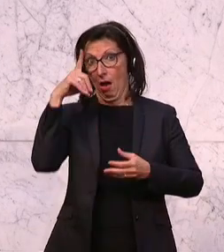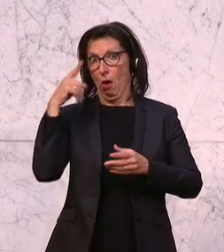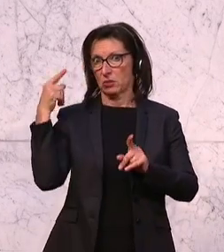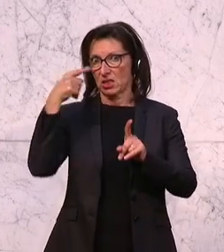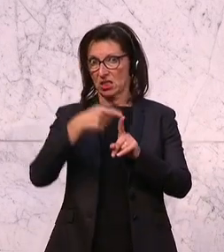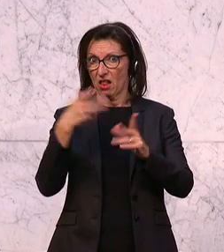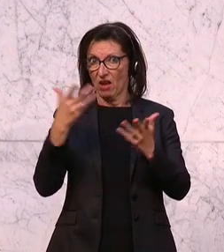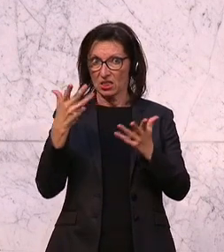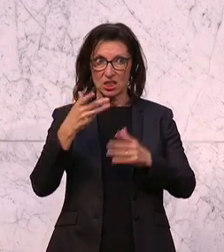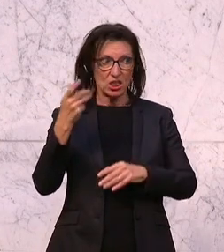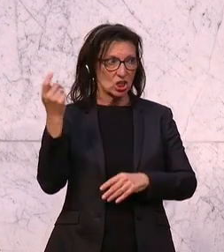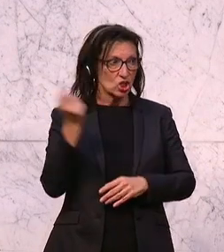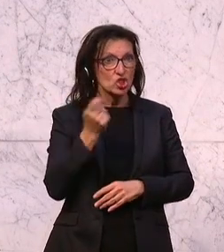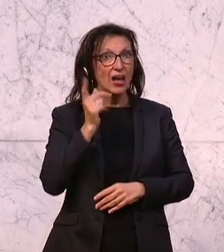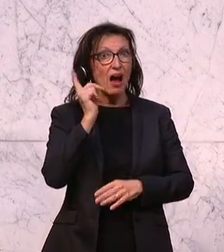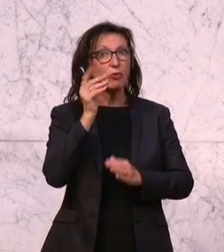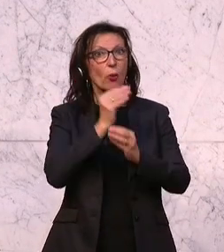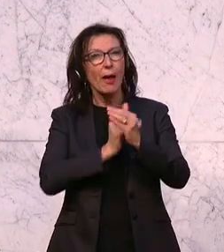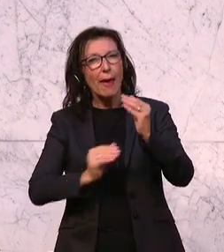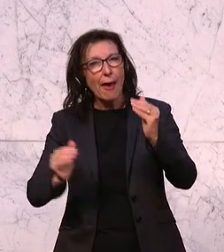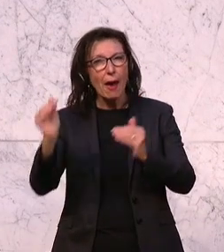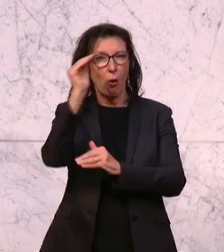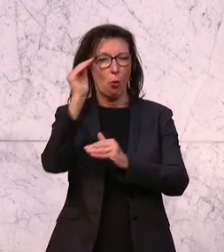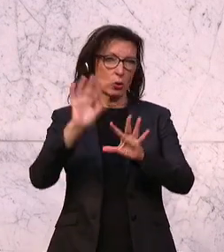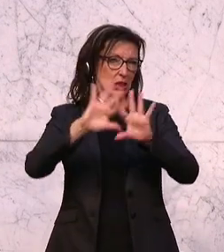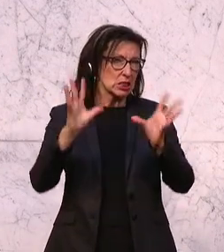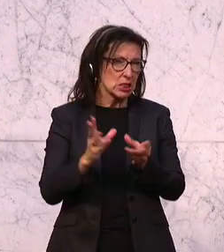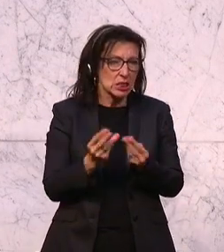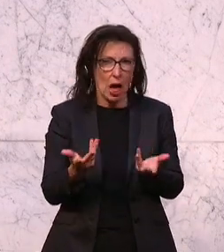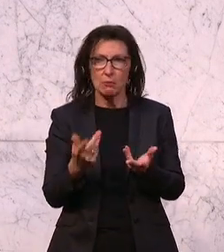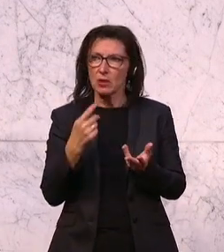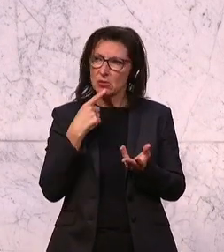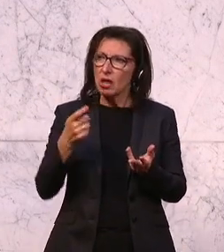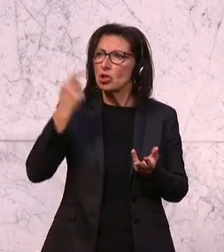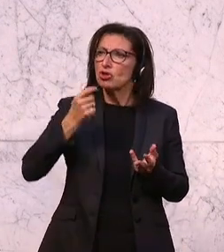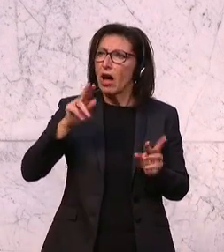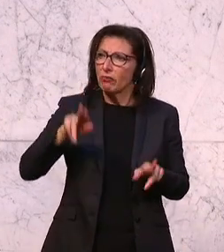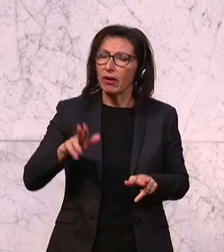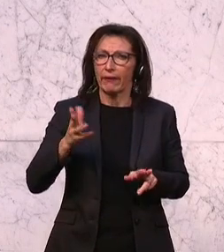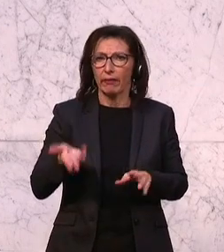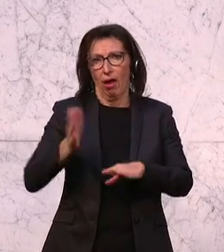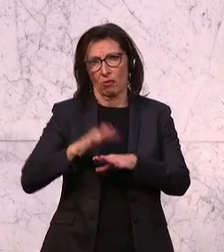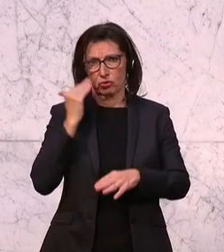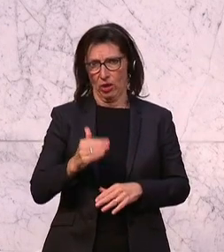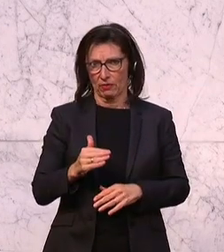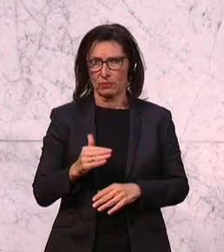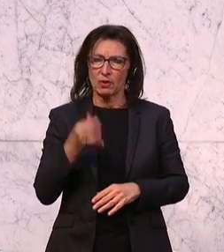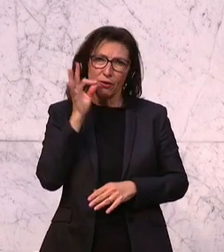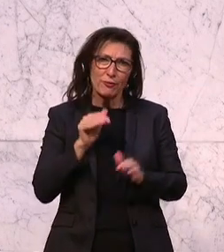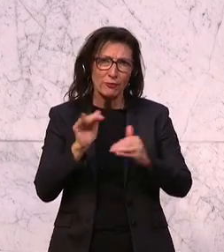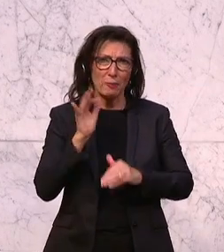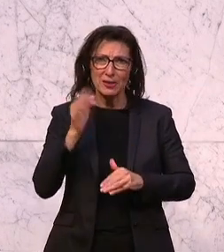Anhebung von Strafdrohungen, insgesamt auf eine Strafrechtsverschärfung. Und ich bin Ihnen auch sehr dankbar, Ministerin,